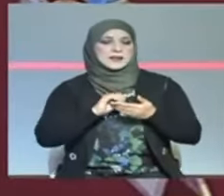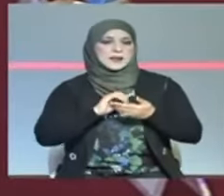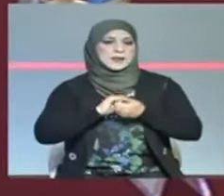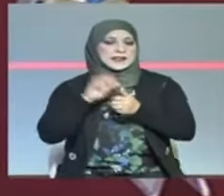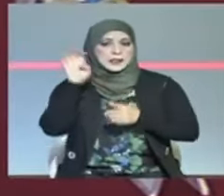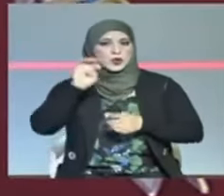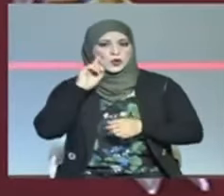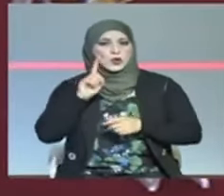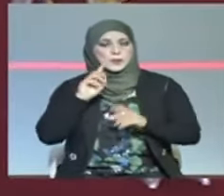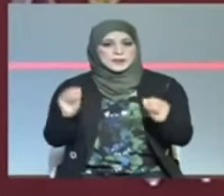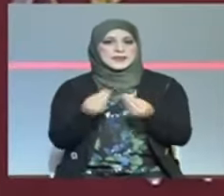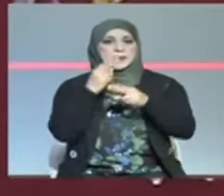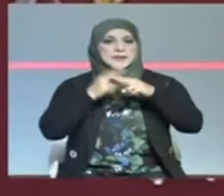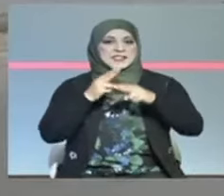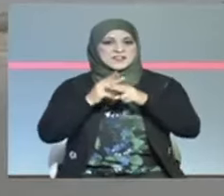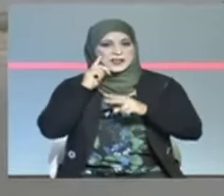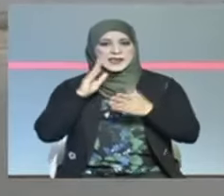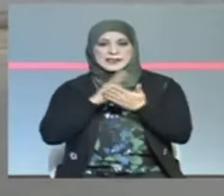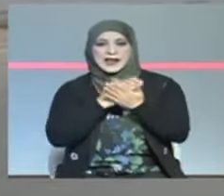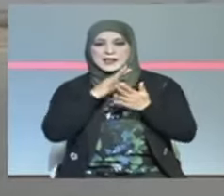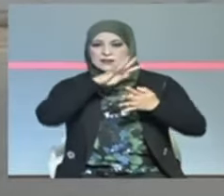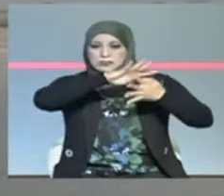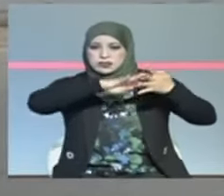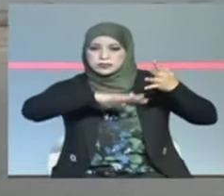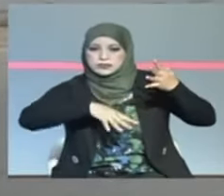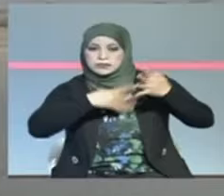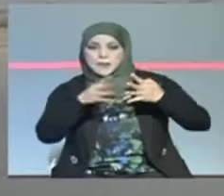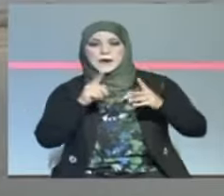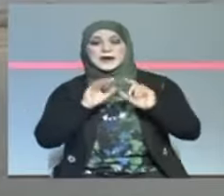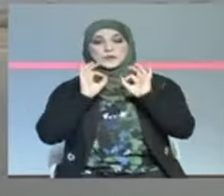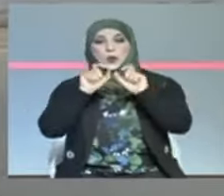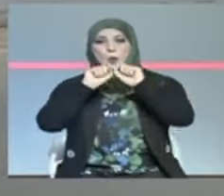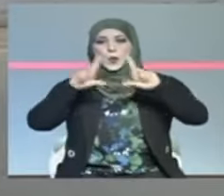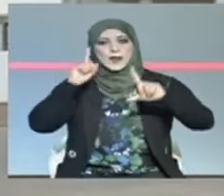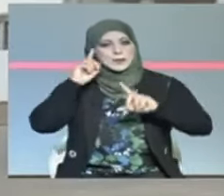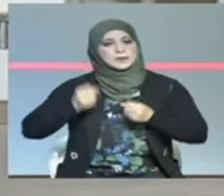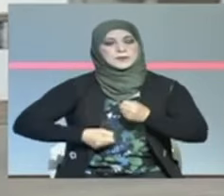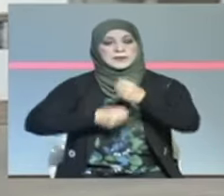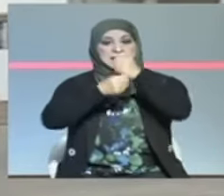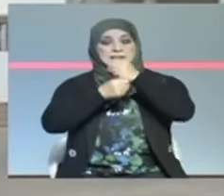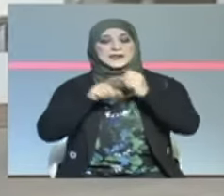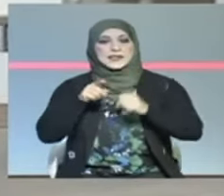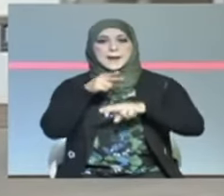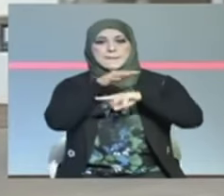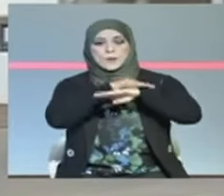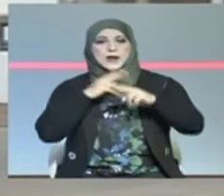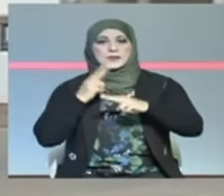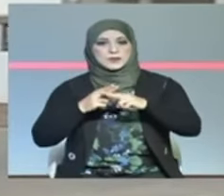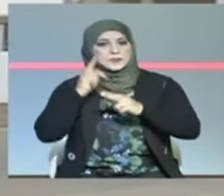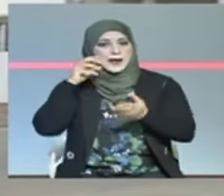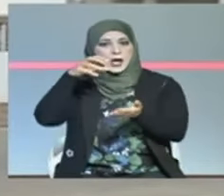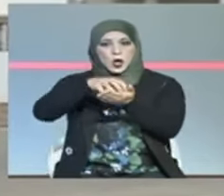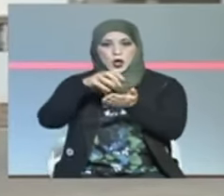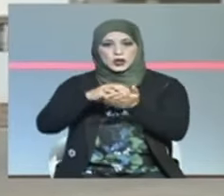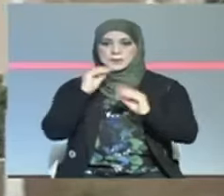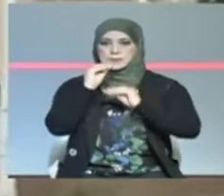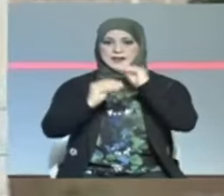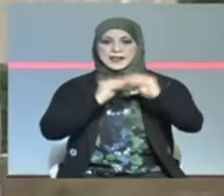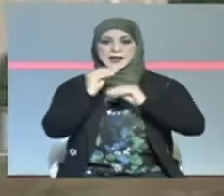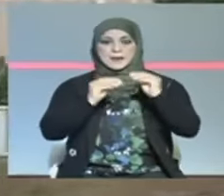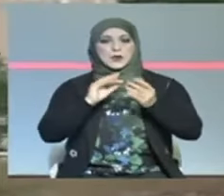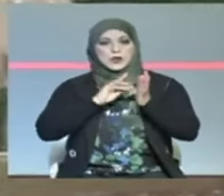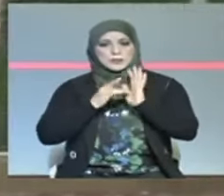الإنجاز معتمدا على خالطة طريق واضحة المعالم لمزيد دعم موقع الجهة كقطب تنموي يعول على